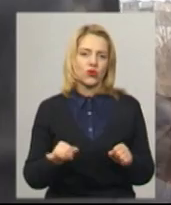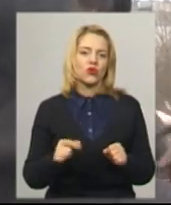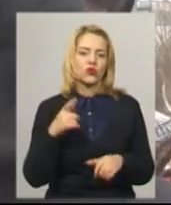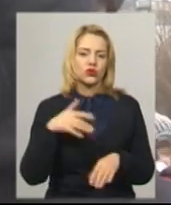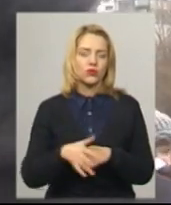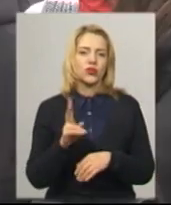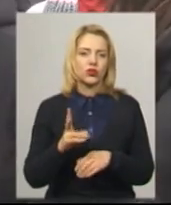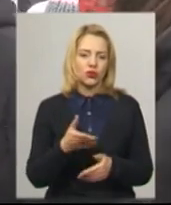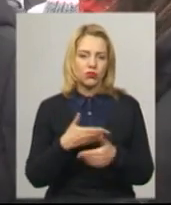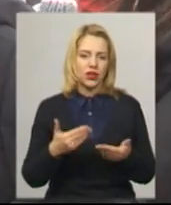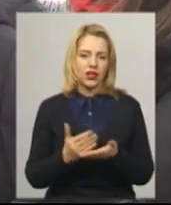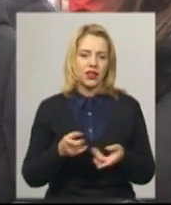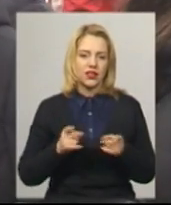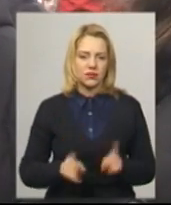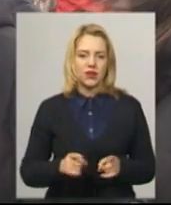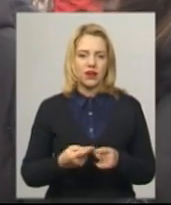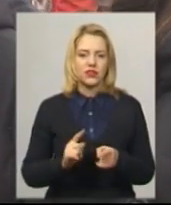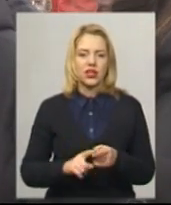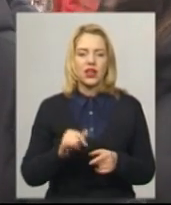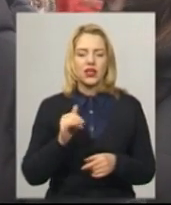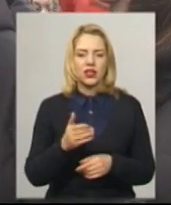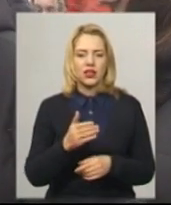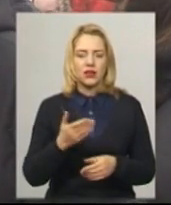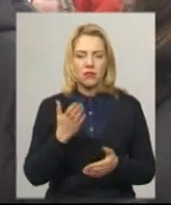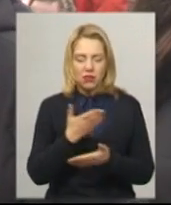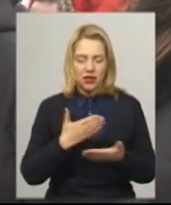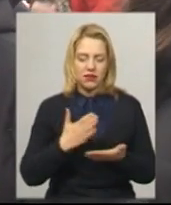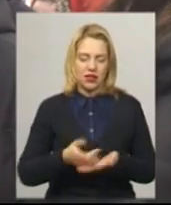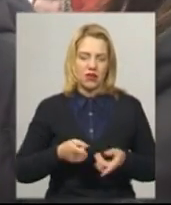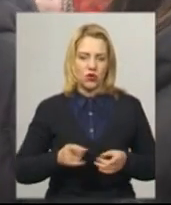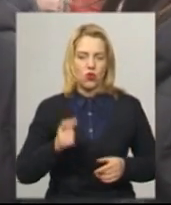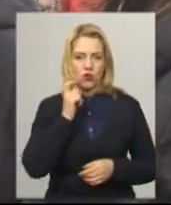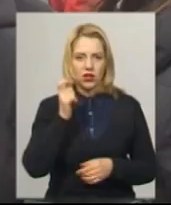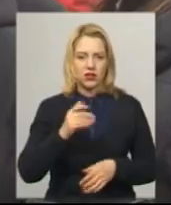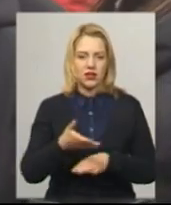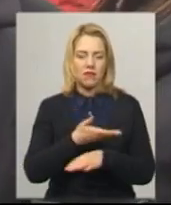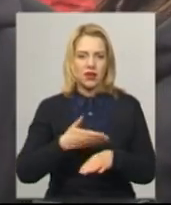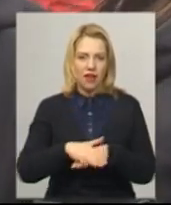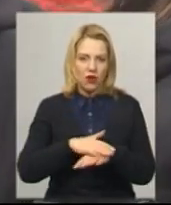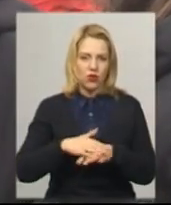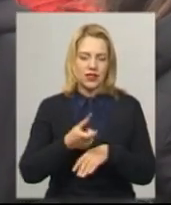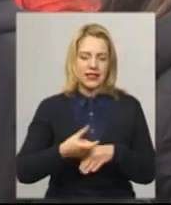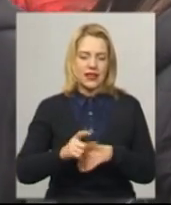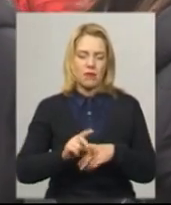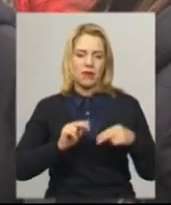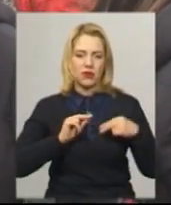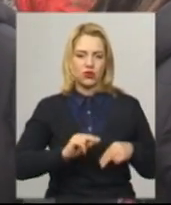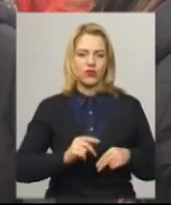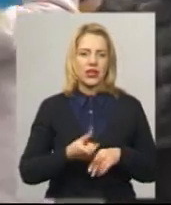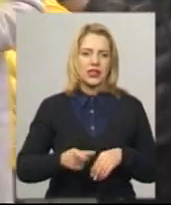хто в неї насправді. Ми – самий єдний народ, українці. Ми самий працювати і самий відвертий народ.